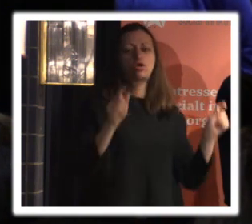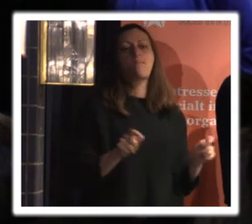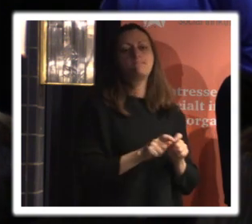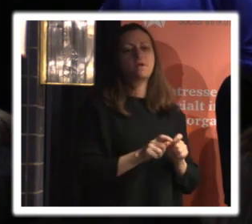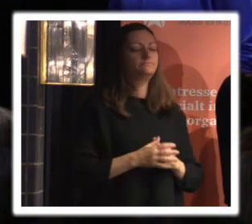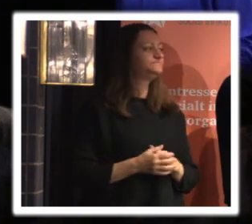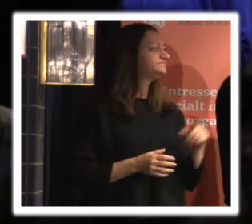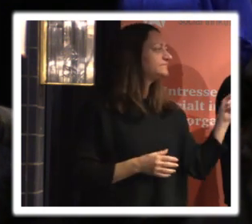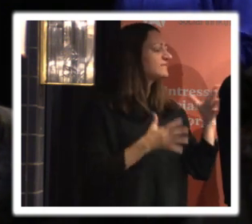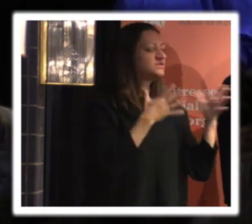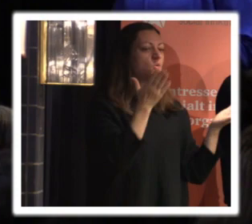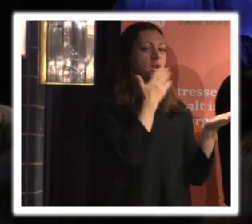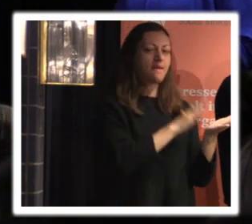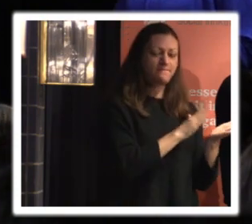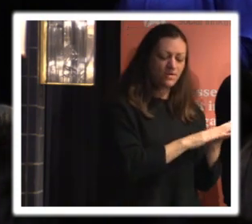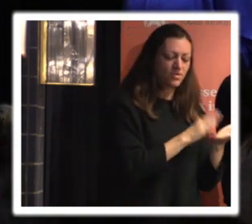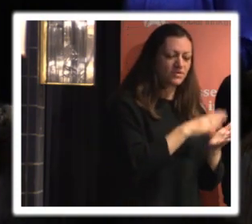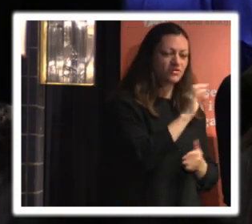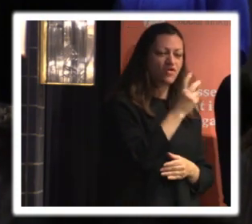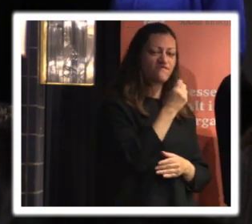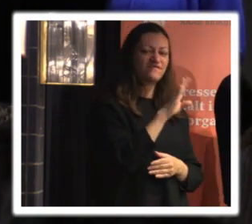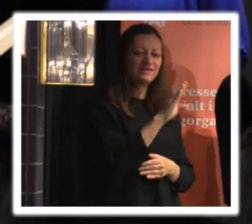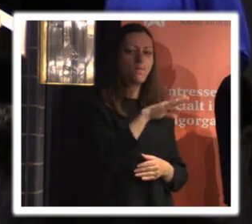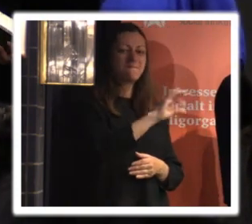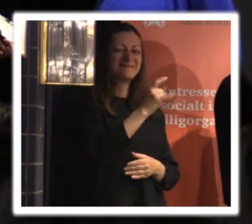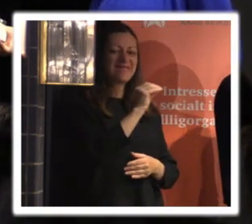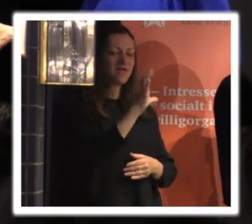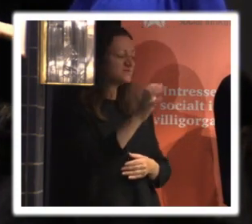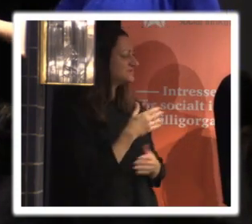en stor applåd till David och Mattias tack så mycket tack så